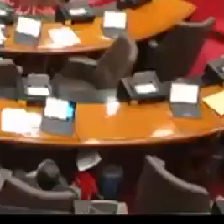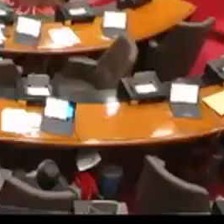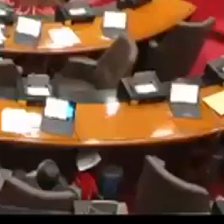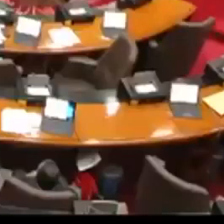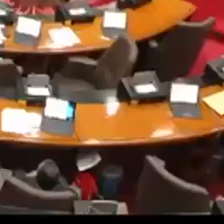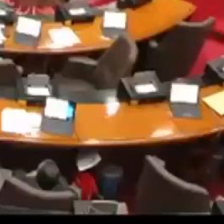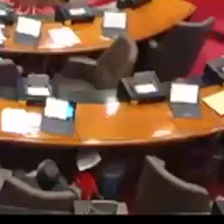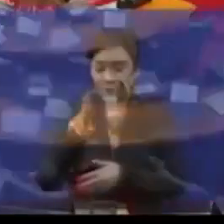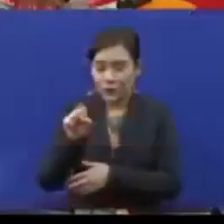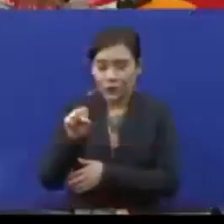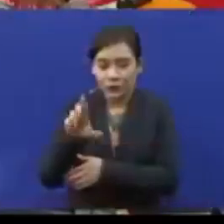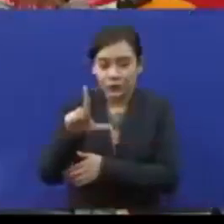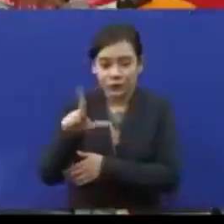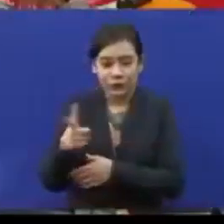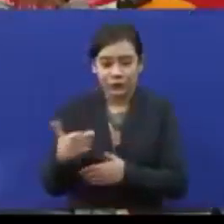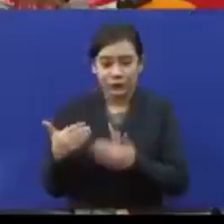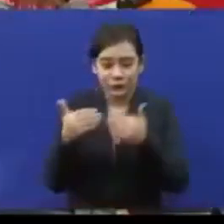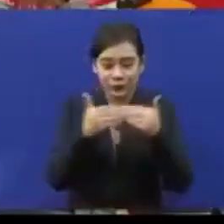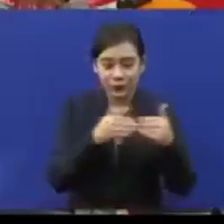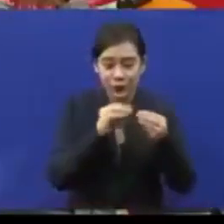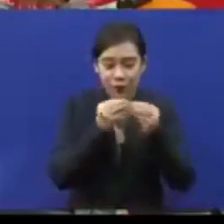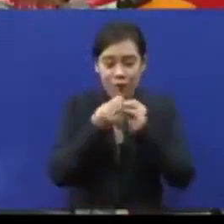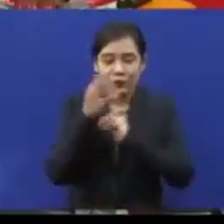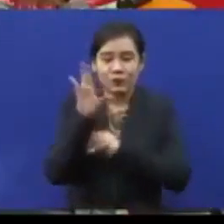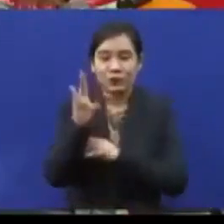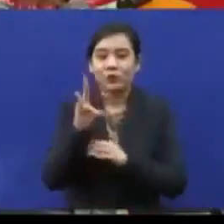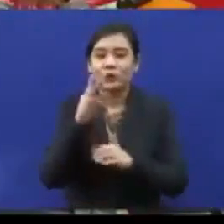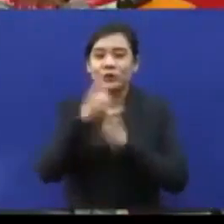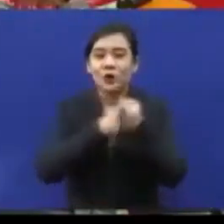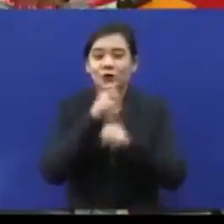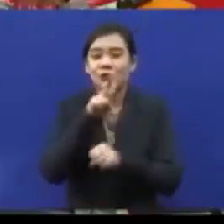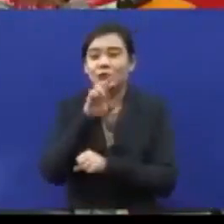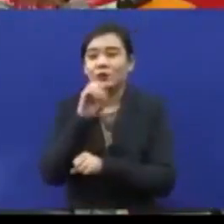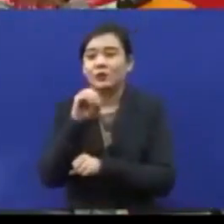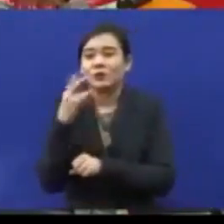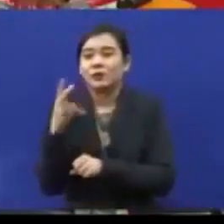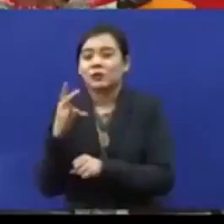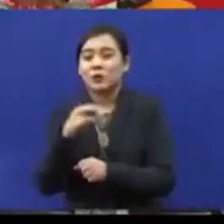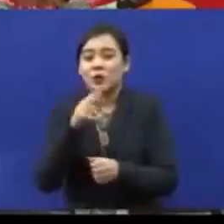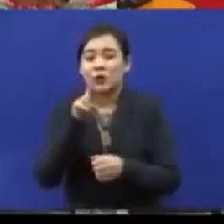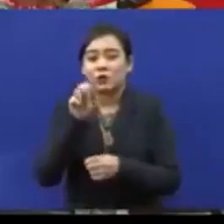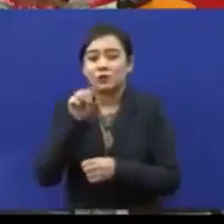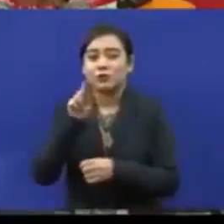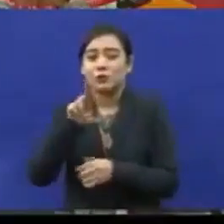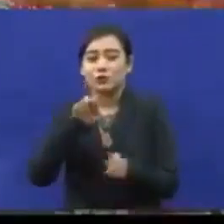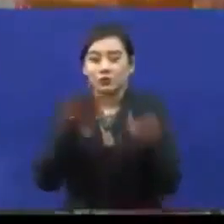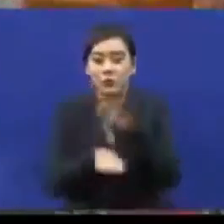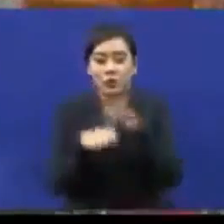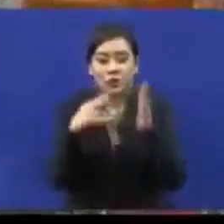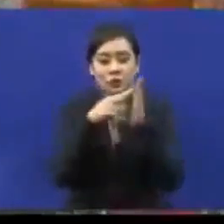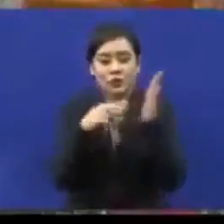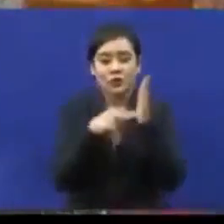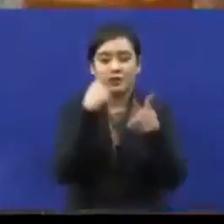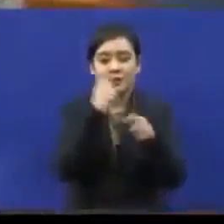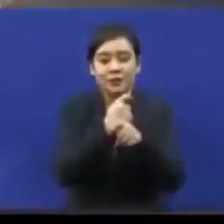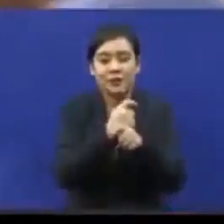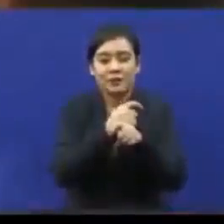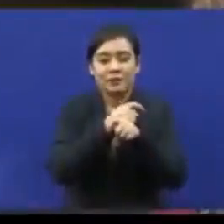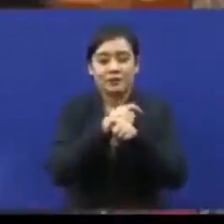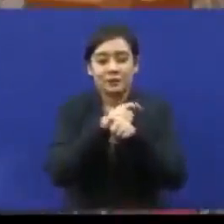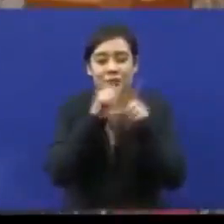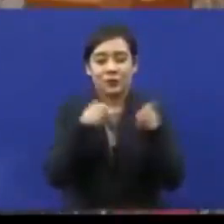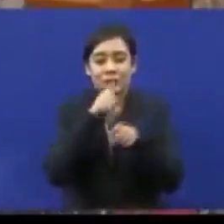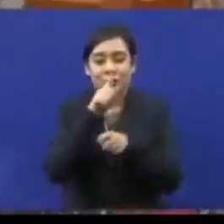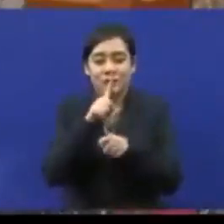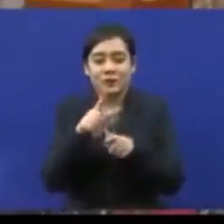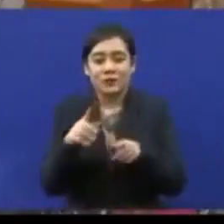Usul seterusnya, Usul No. 7 Tahun 2017, Usul di bawah Peraturan Tetap 26 Kurungan 1 oleh